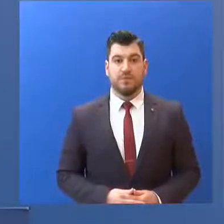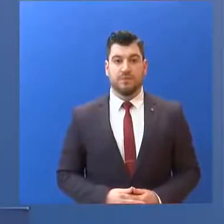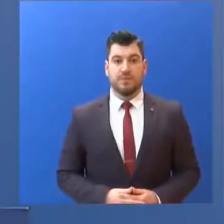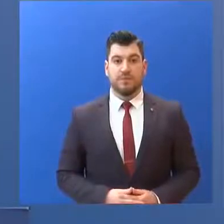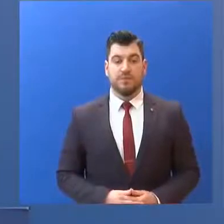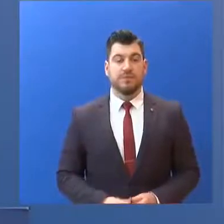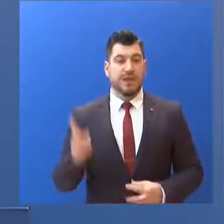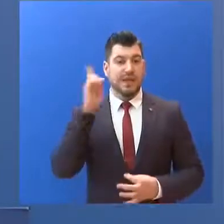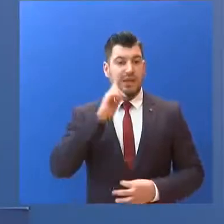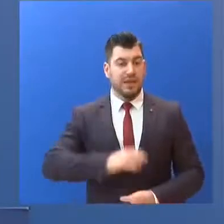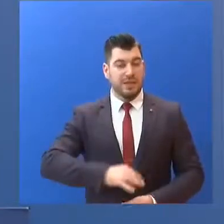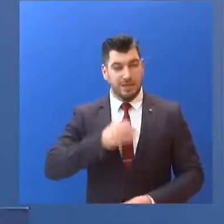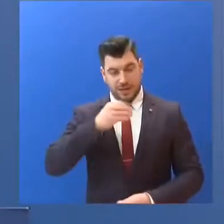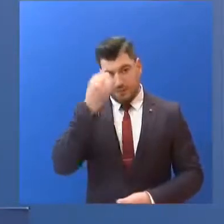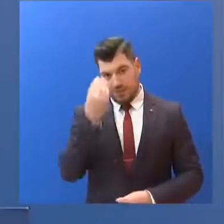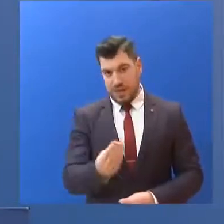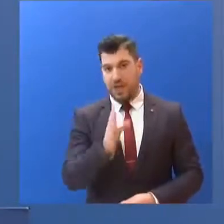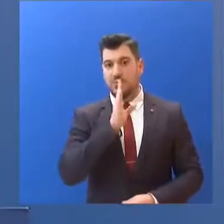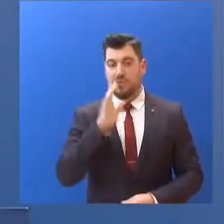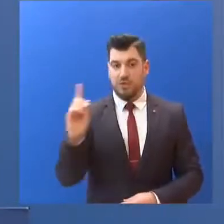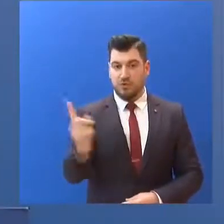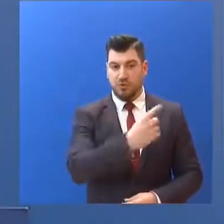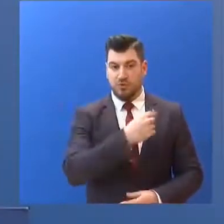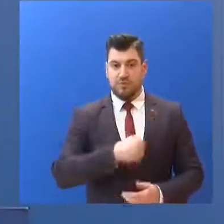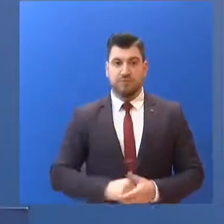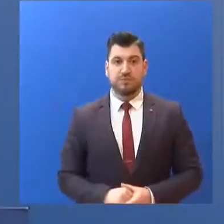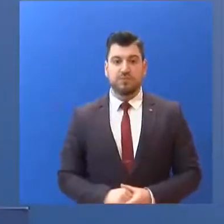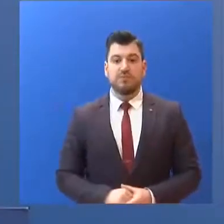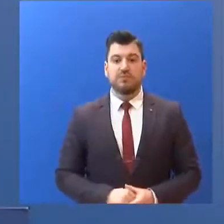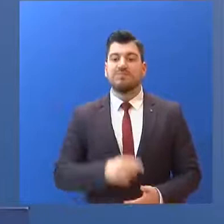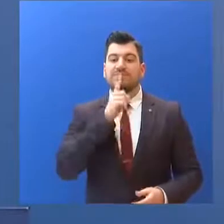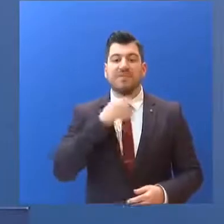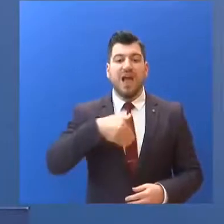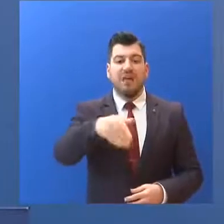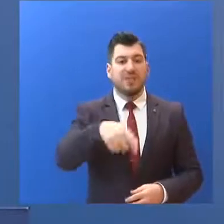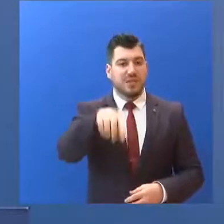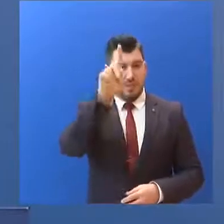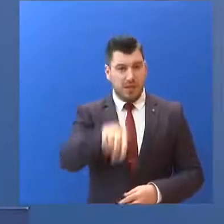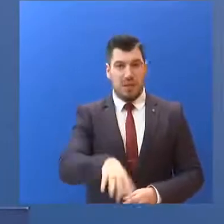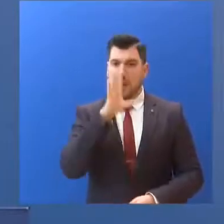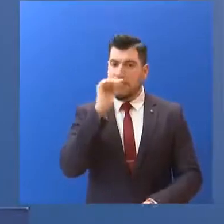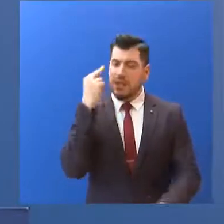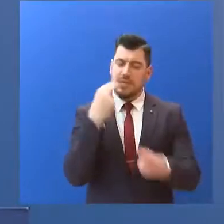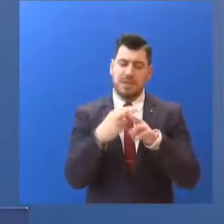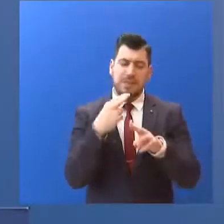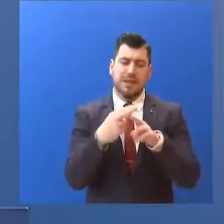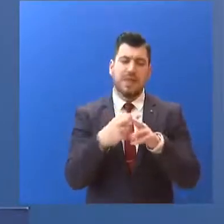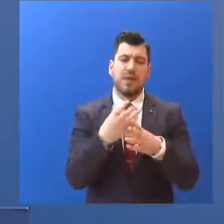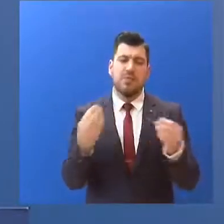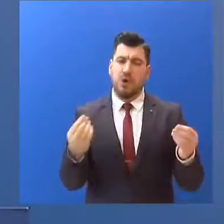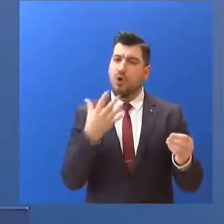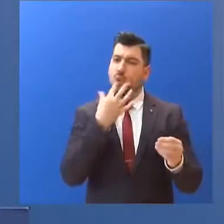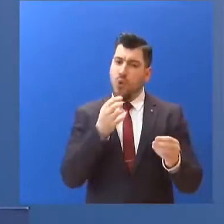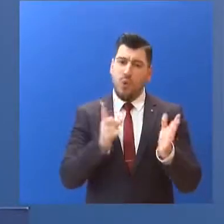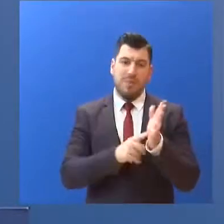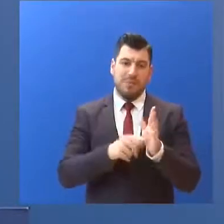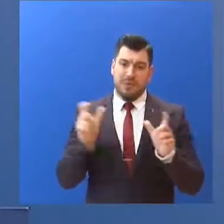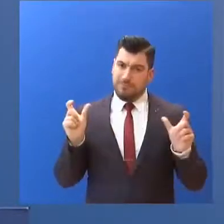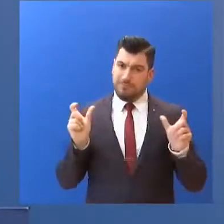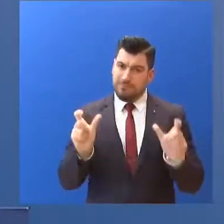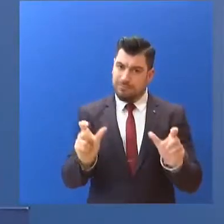Καλό μεσημέρι σε όλες και όλους. Μπαίνουμε τις μέρες αυτές... στην πιο κρίσιμη φάση του πολέμου ενάντια στον κορονοϊό.